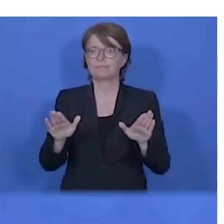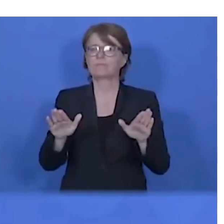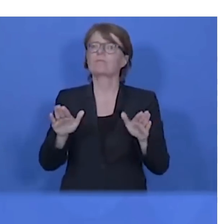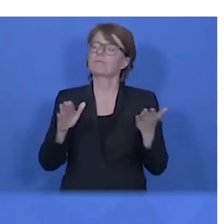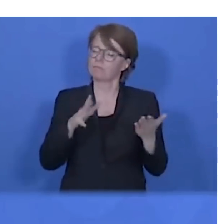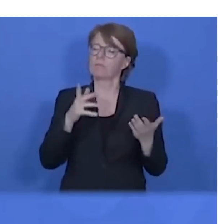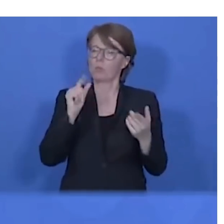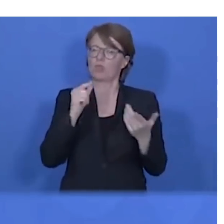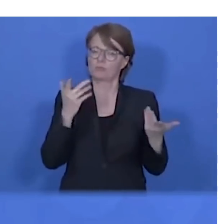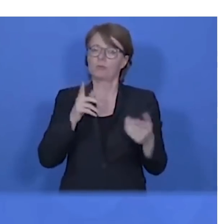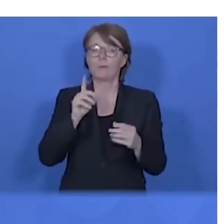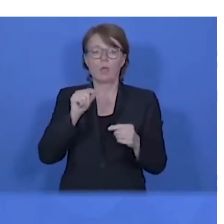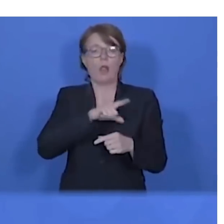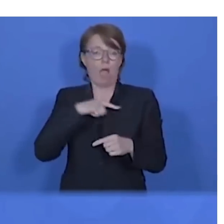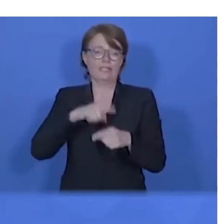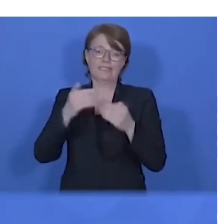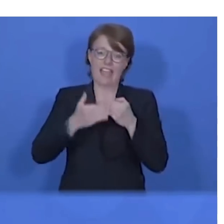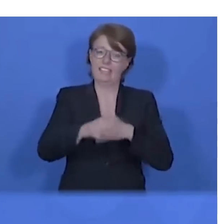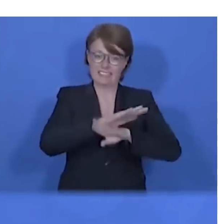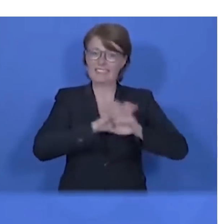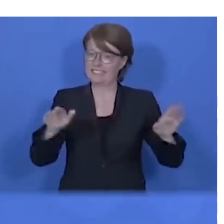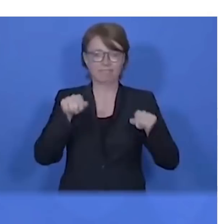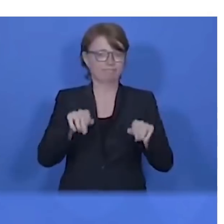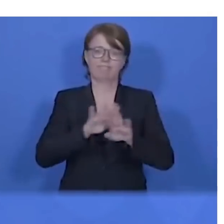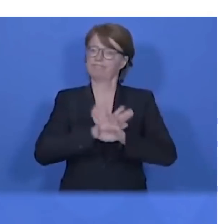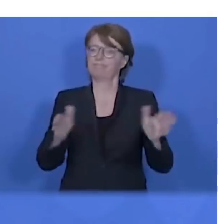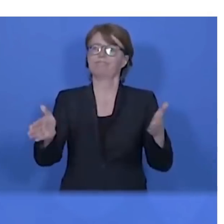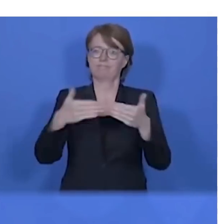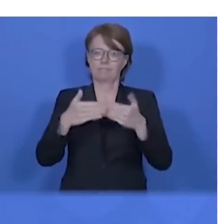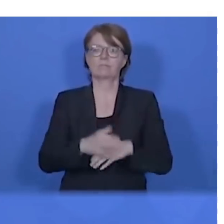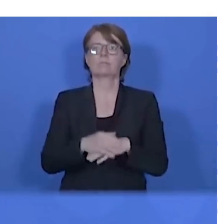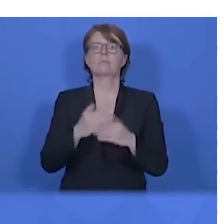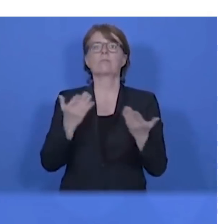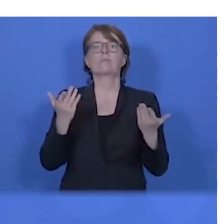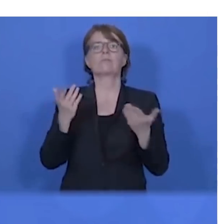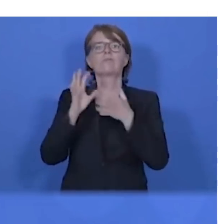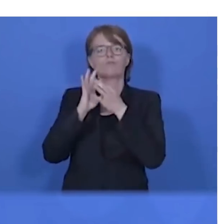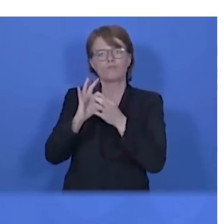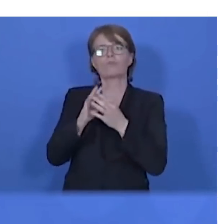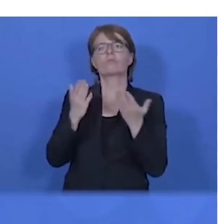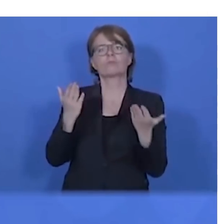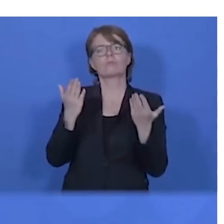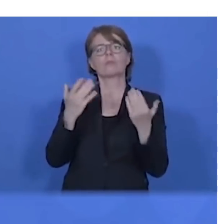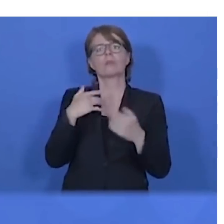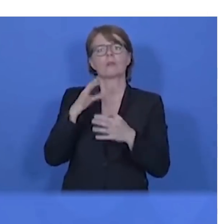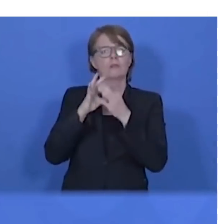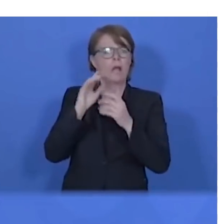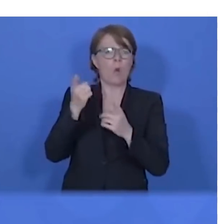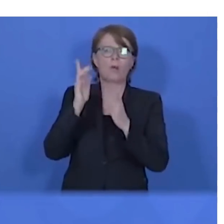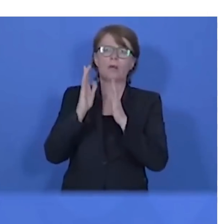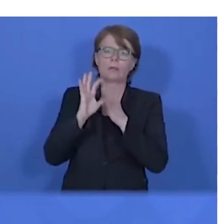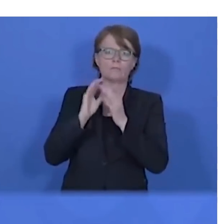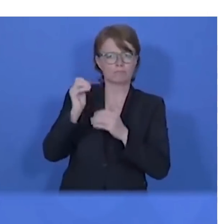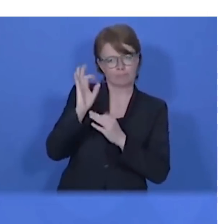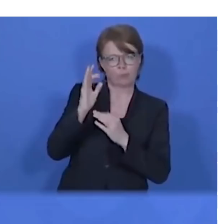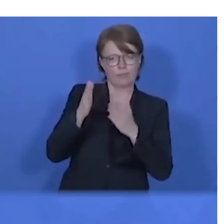Diese werden also auch noch für längere Zeit untersagt bleiben müssen. Ich möchte mich bei den Kirchen- und Religionsgemeinschaften bedanken, die ein